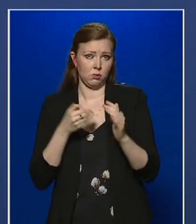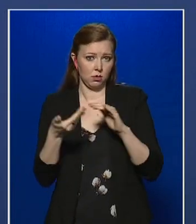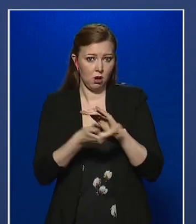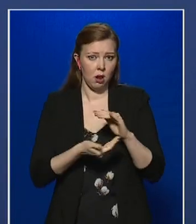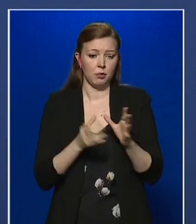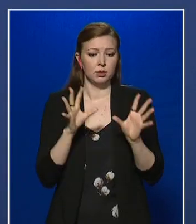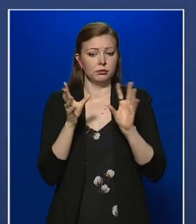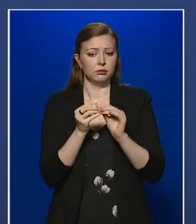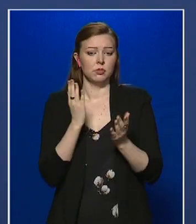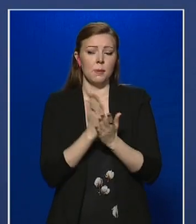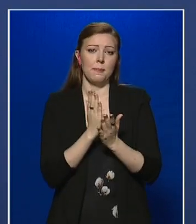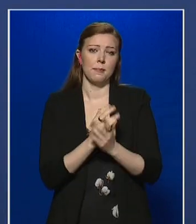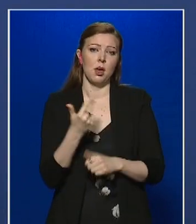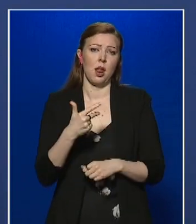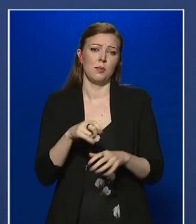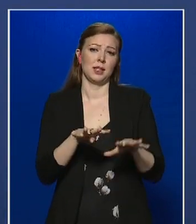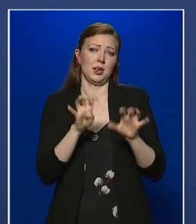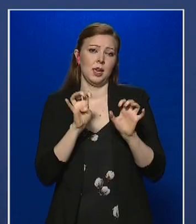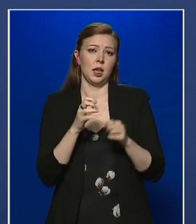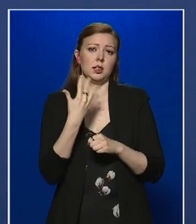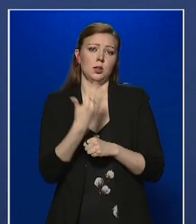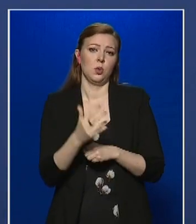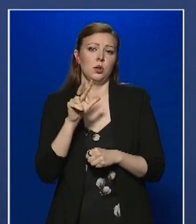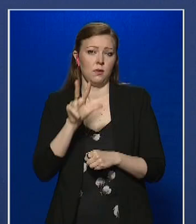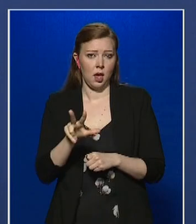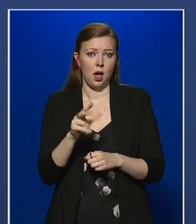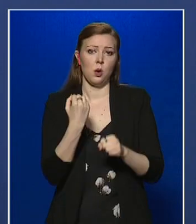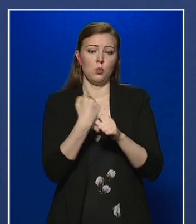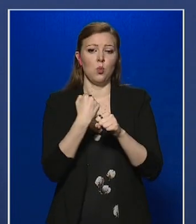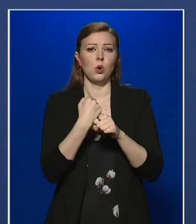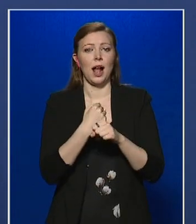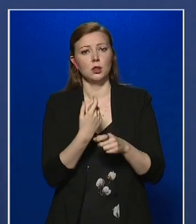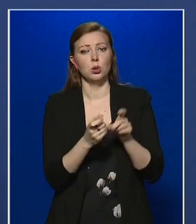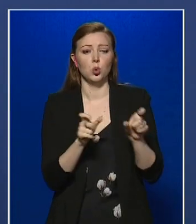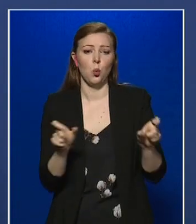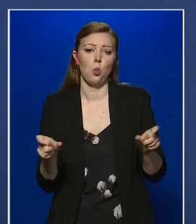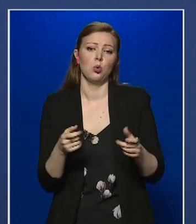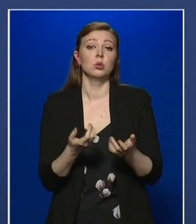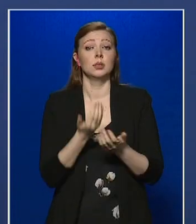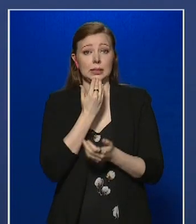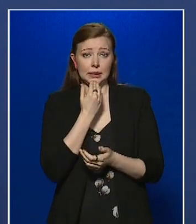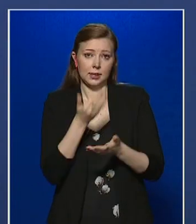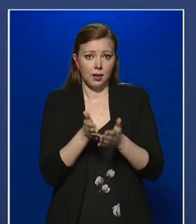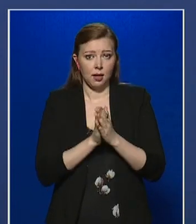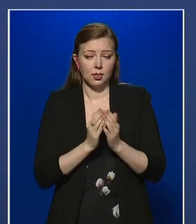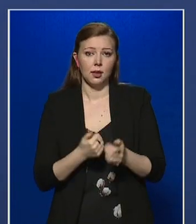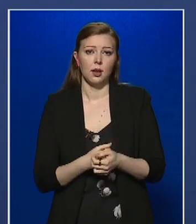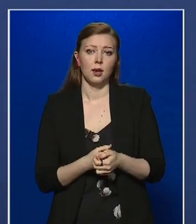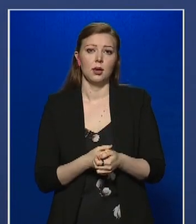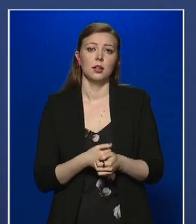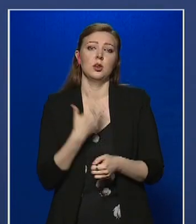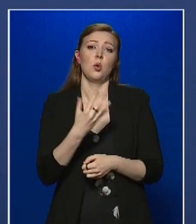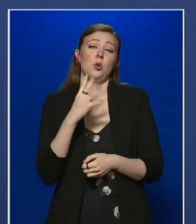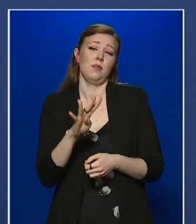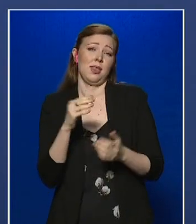összesen már 3953 munkáltató igényelte, közel 54 ezer